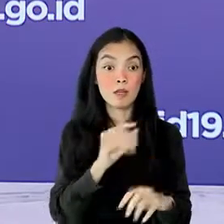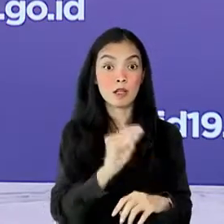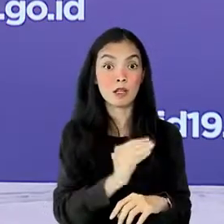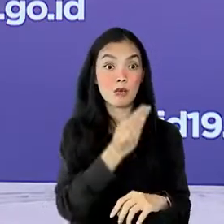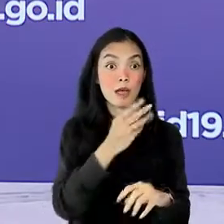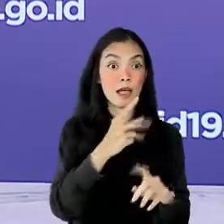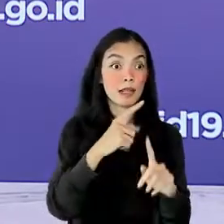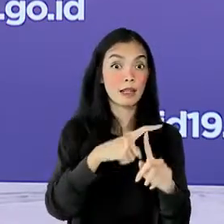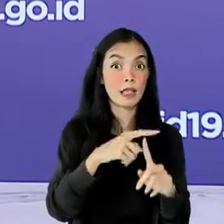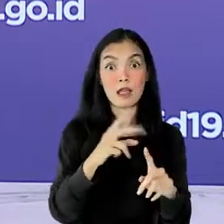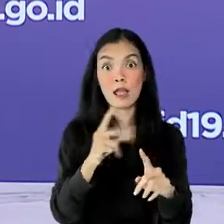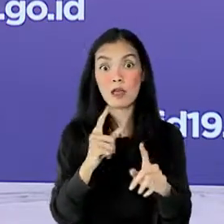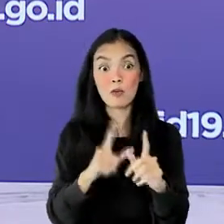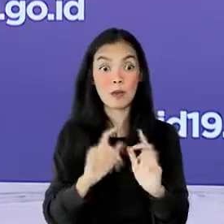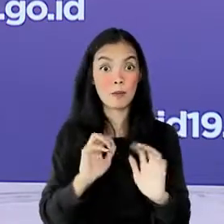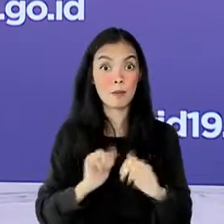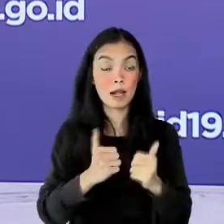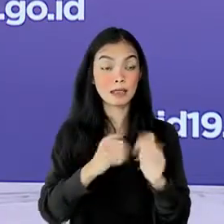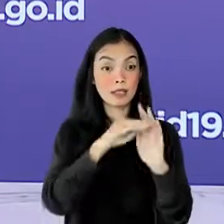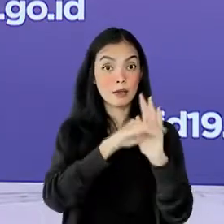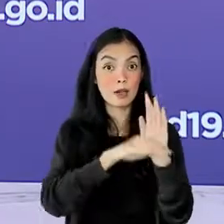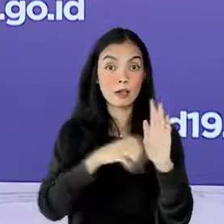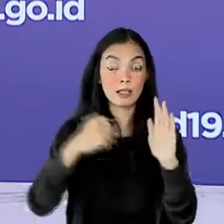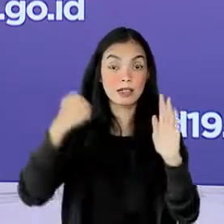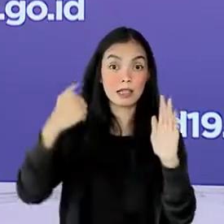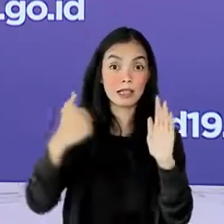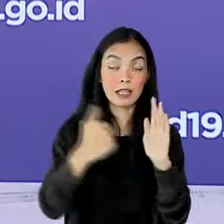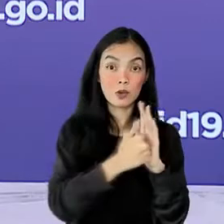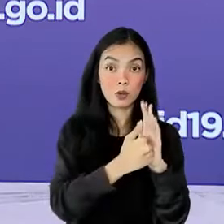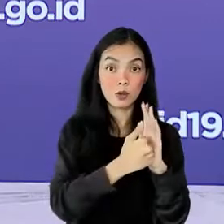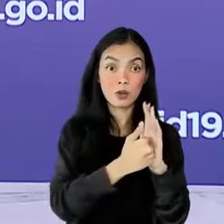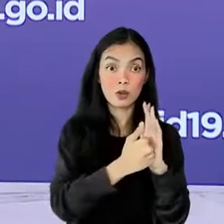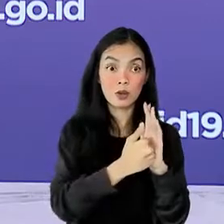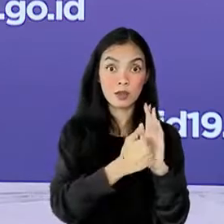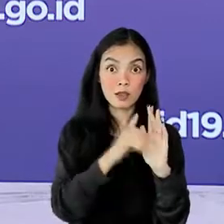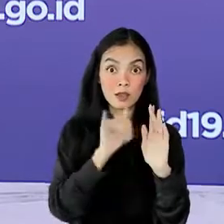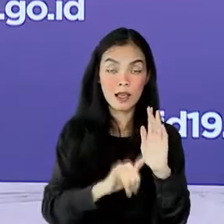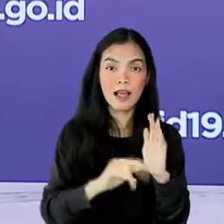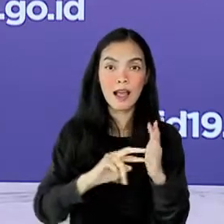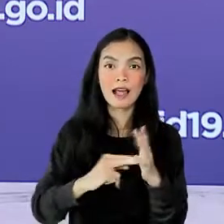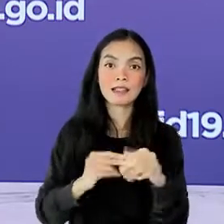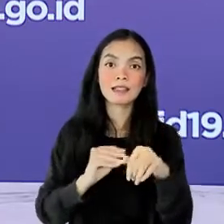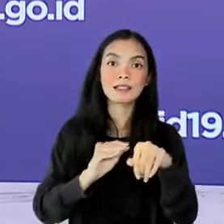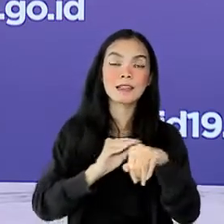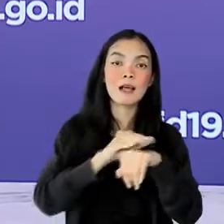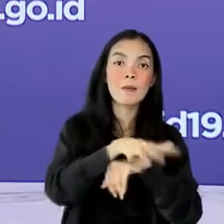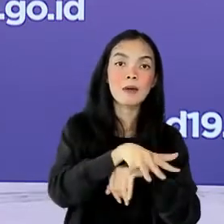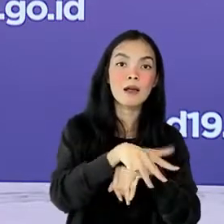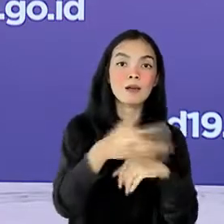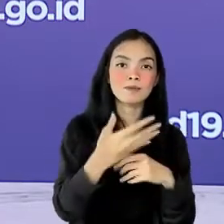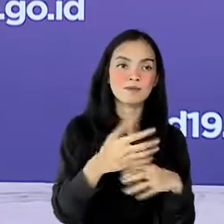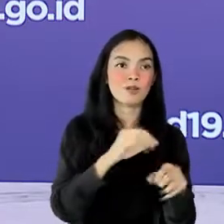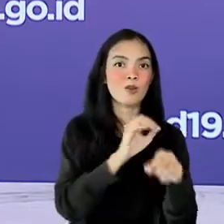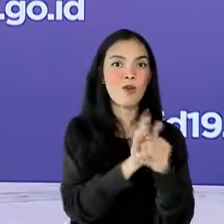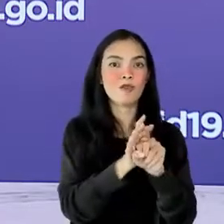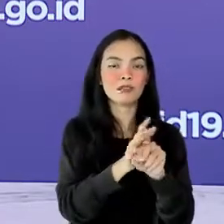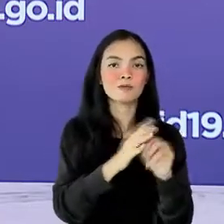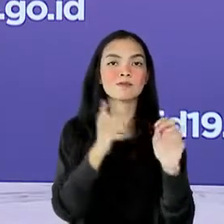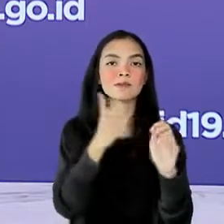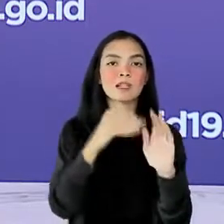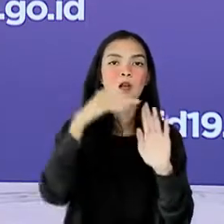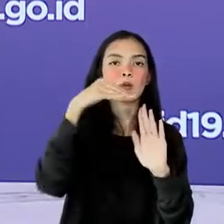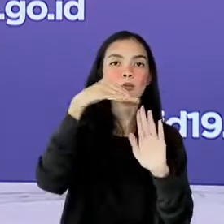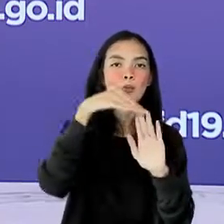meningkatkan kedisiplinan protokol kesehatan di wilayahnya, maka artinya turut berkontribusi dalam menekan kasus COVID